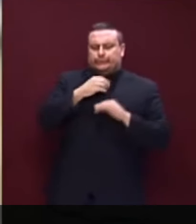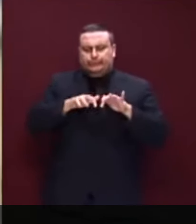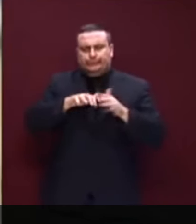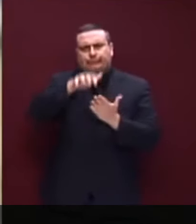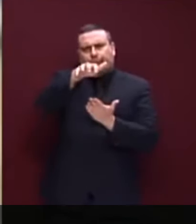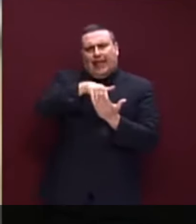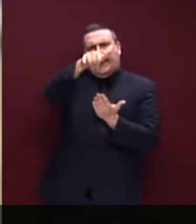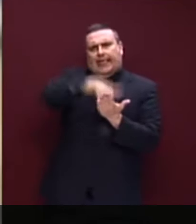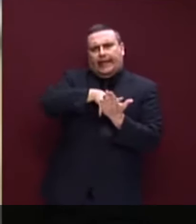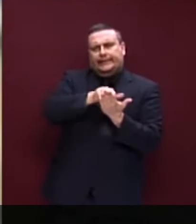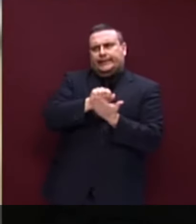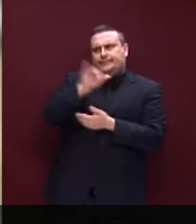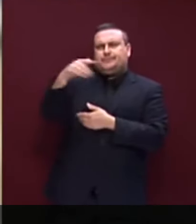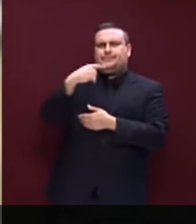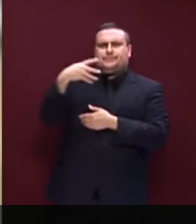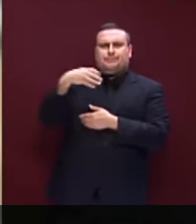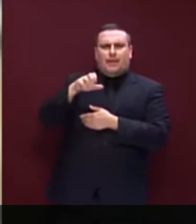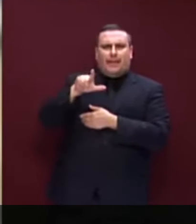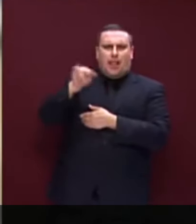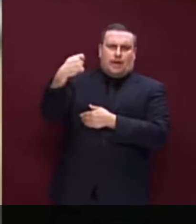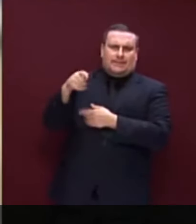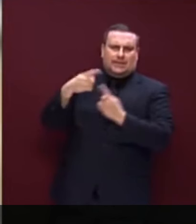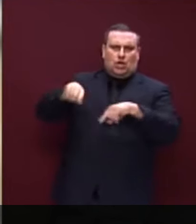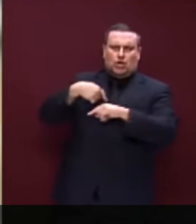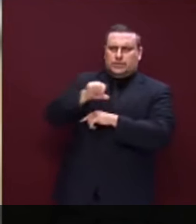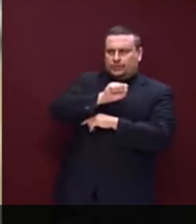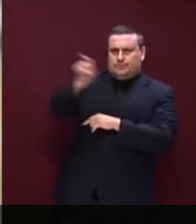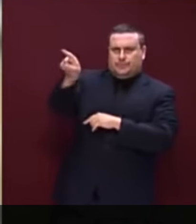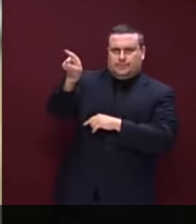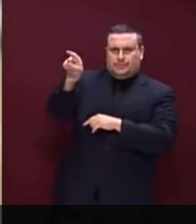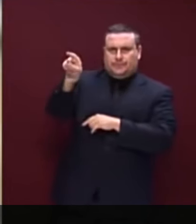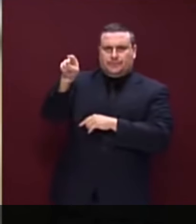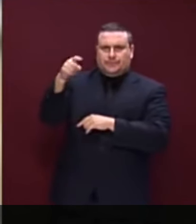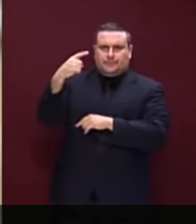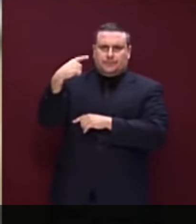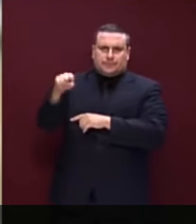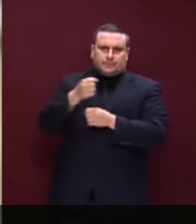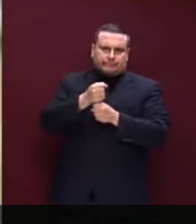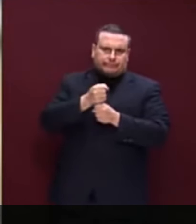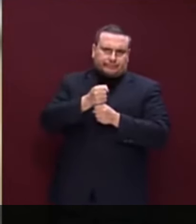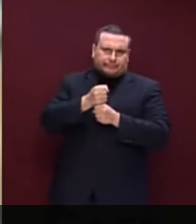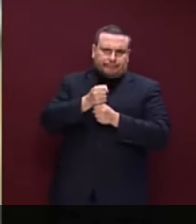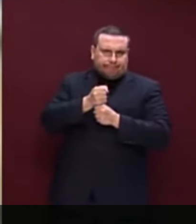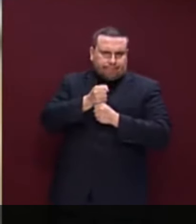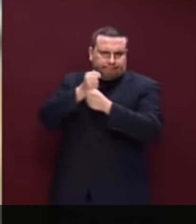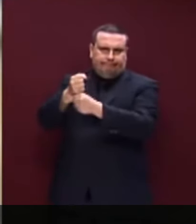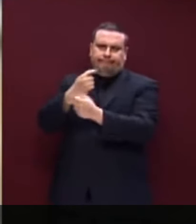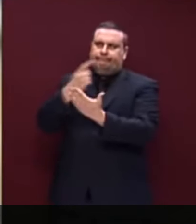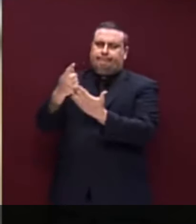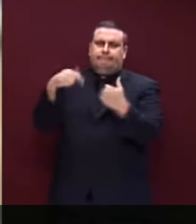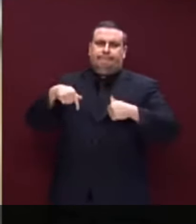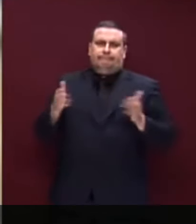con la quale ho avuto già diverse interlocuzioni sul tema, rappresentando questa difficoltà da parte del